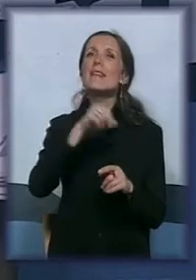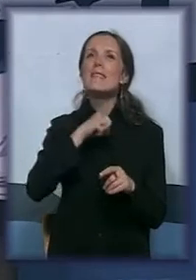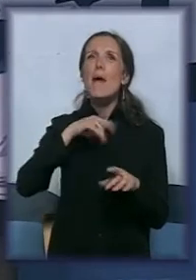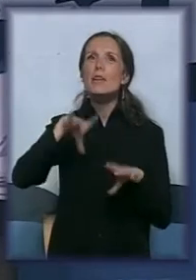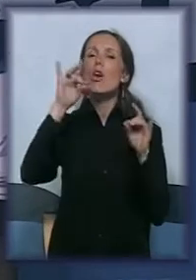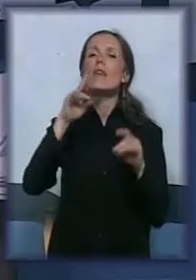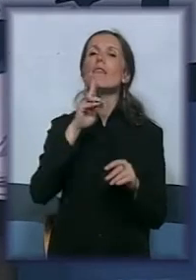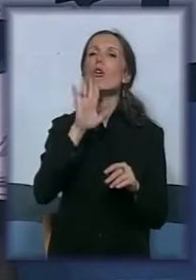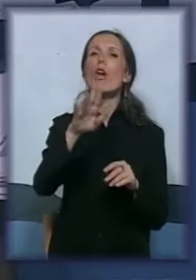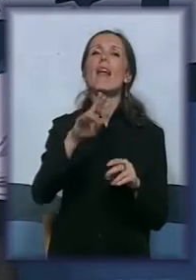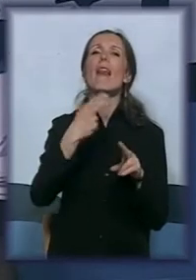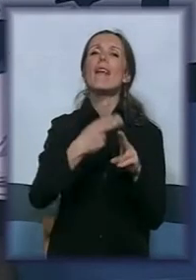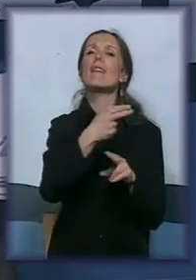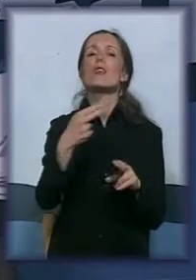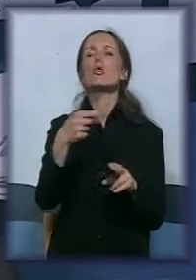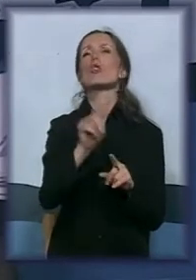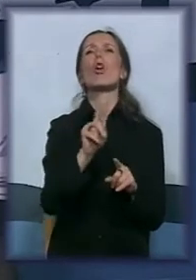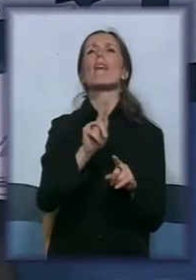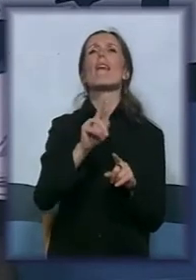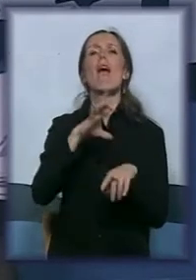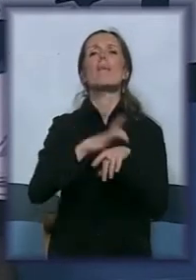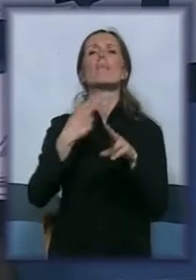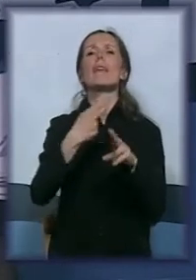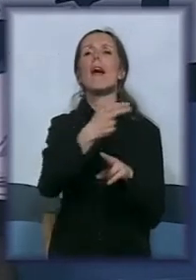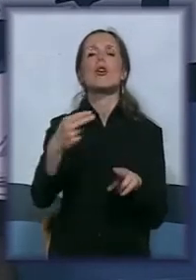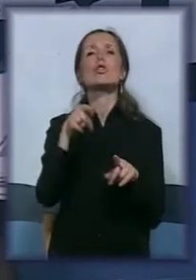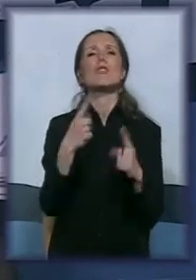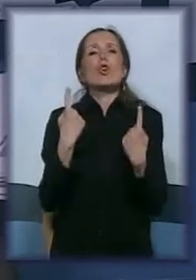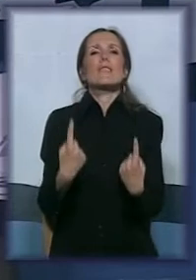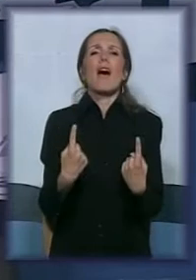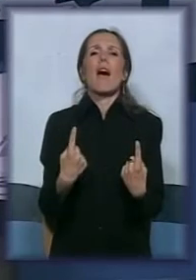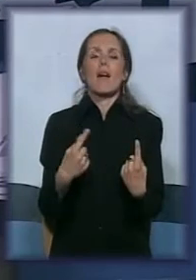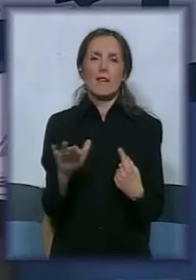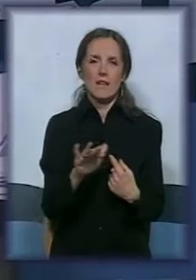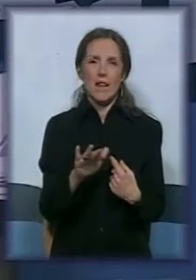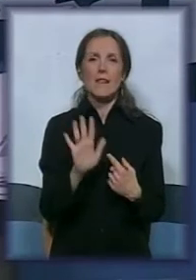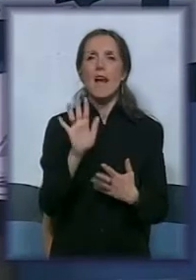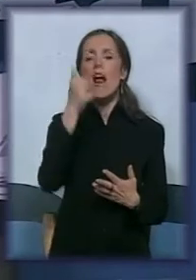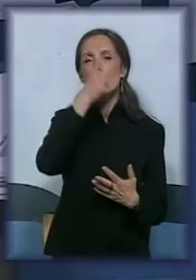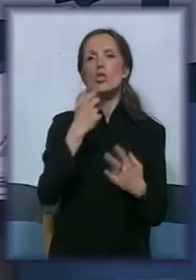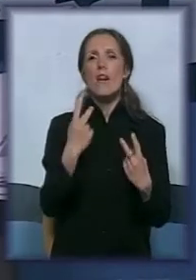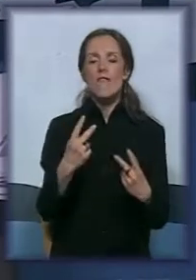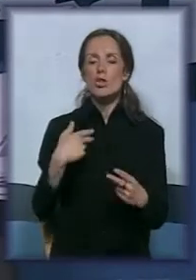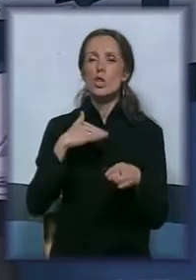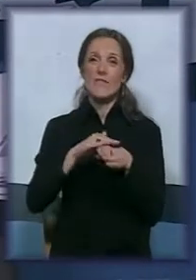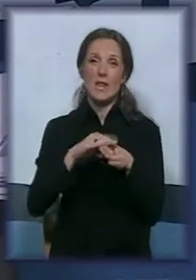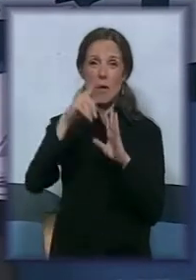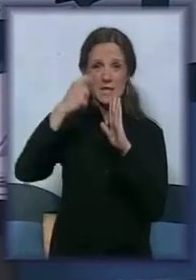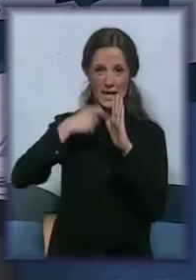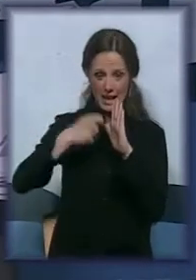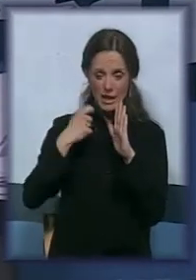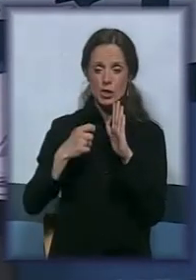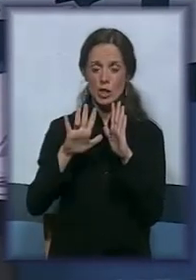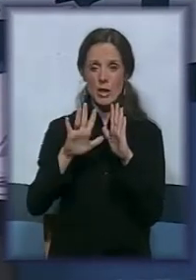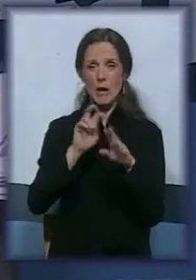pitanju. To nije diagnoza, to je stanje deteta. Ono što jeste bitno, da samo, evo, izvinjavam se, reži ići ćemo